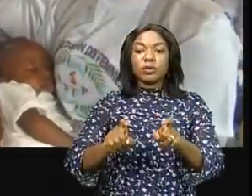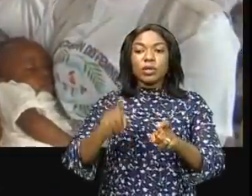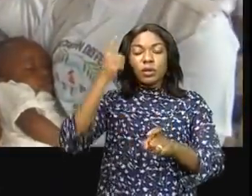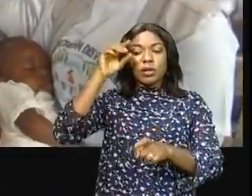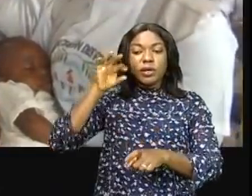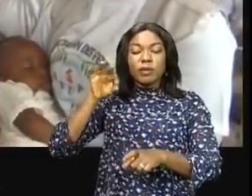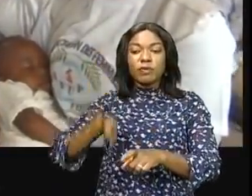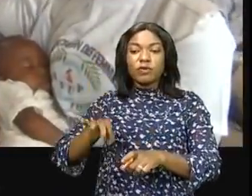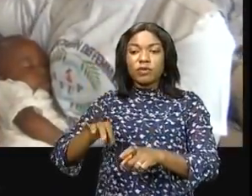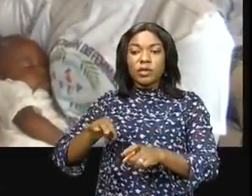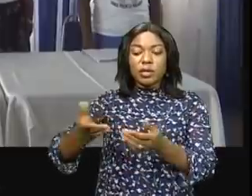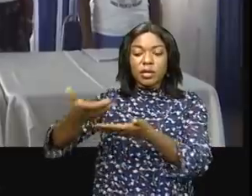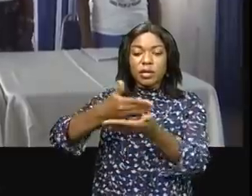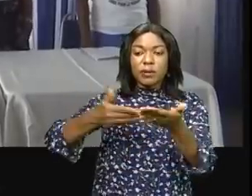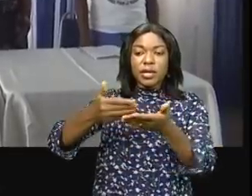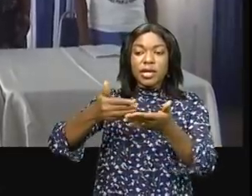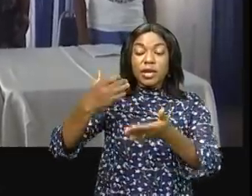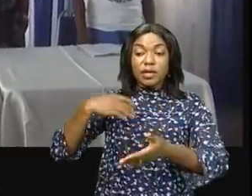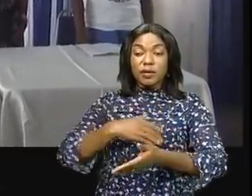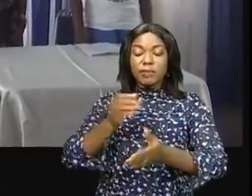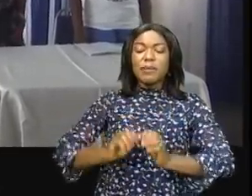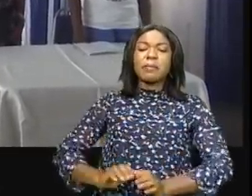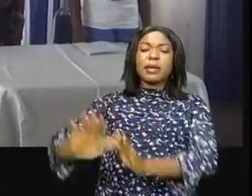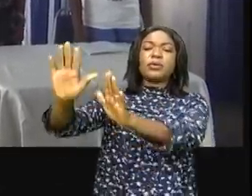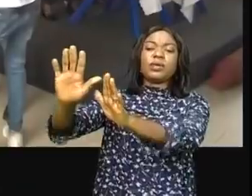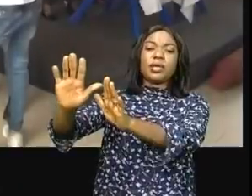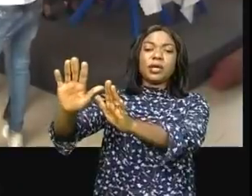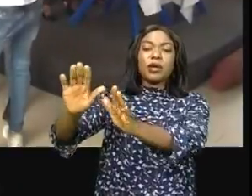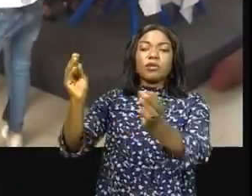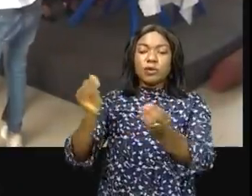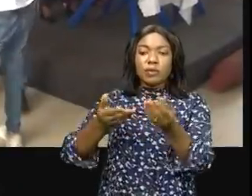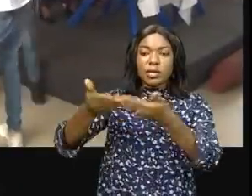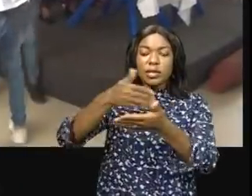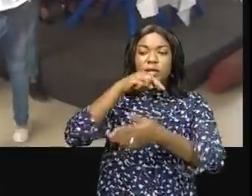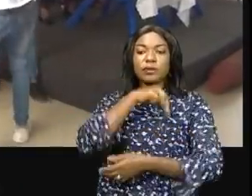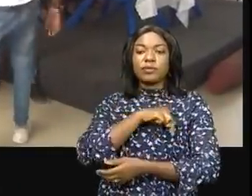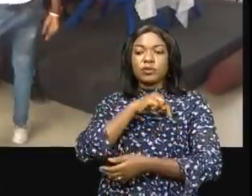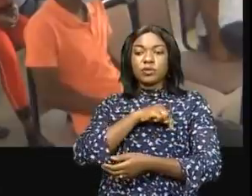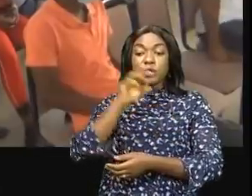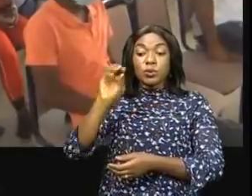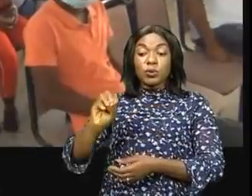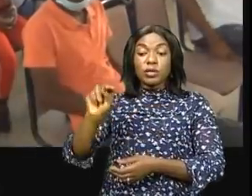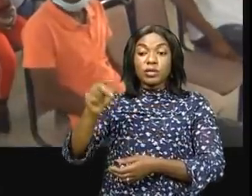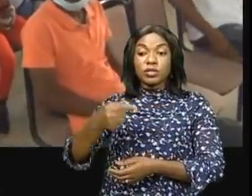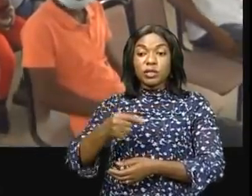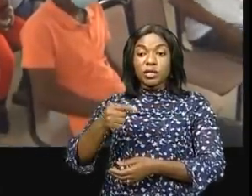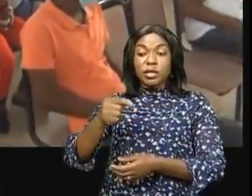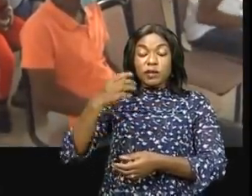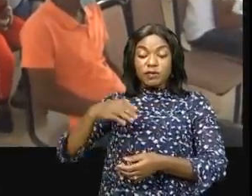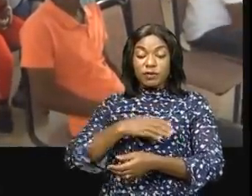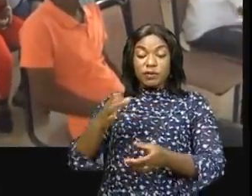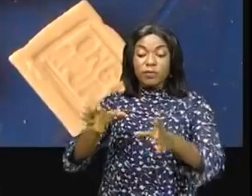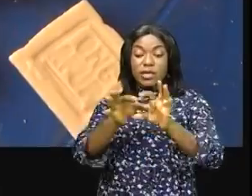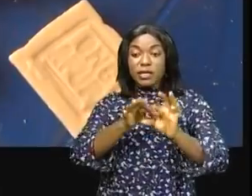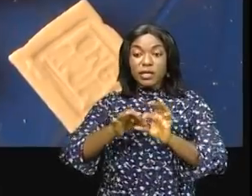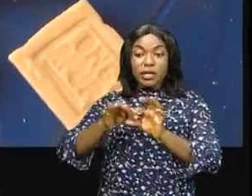récupérer cette couche sociale presque abandonnée. Tout ceci rentre dans la mission de cette plateforme des femmes unies pour le progrès.